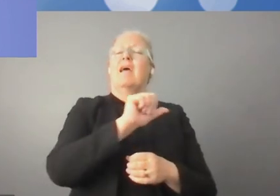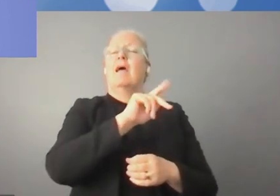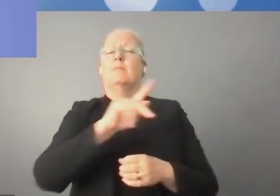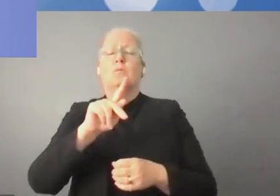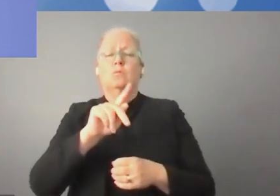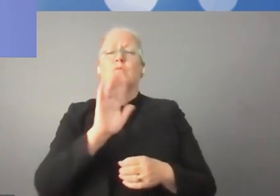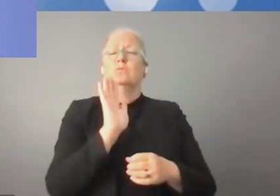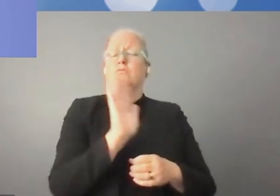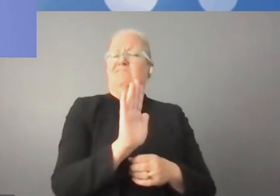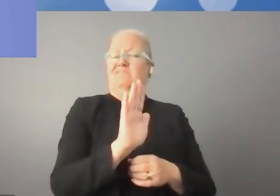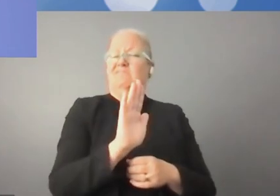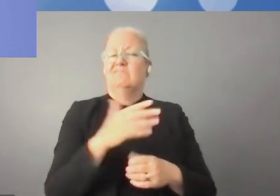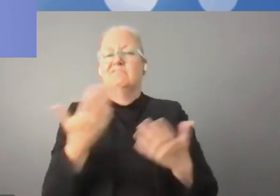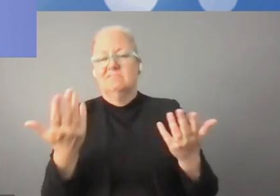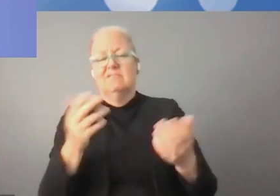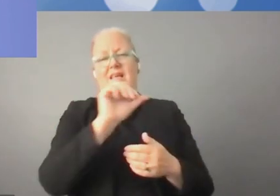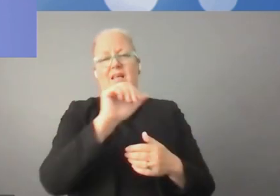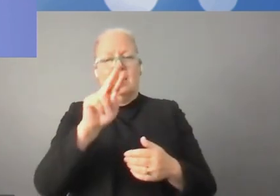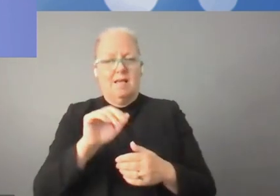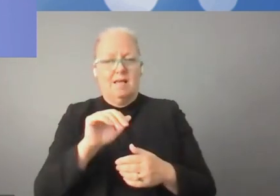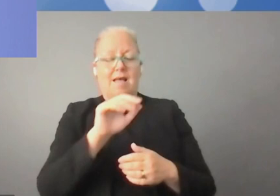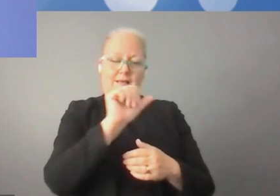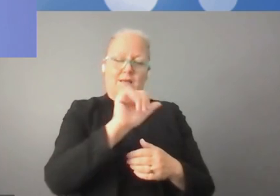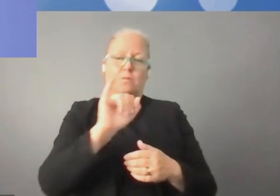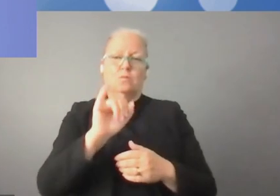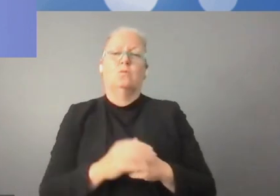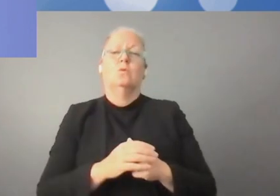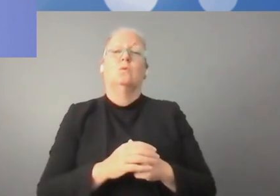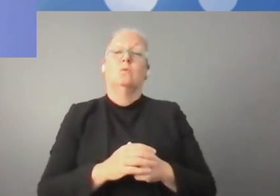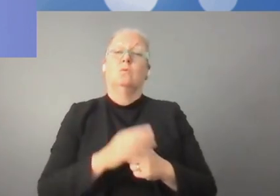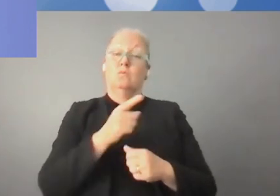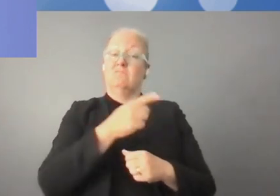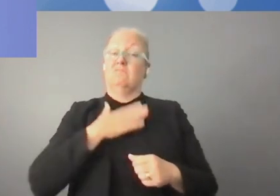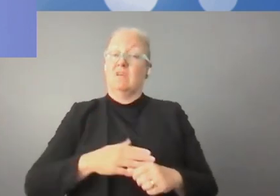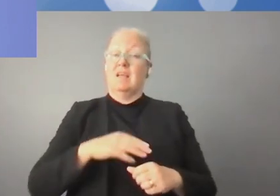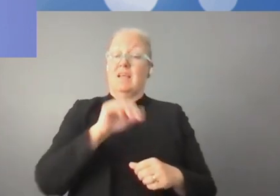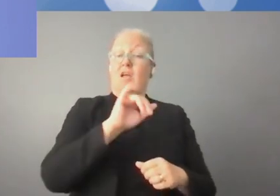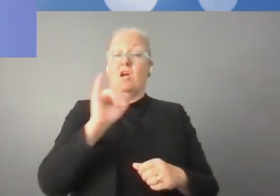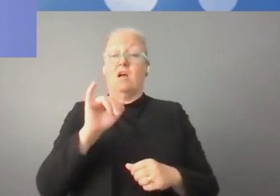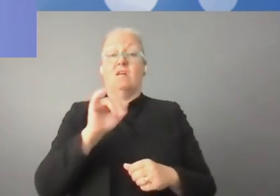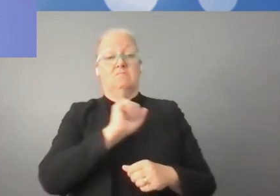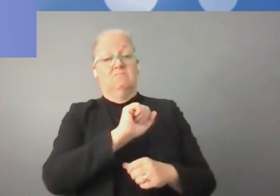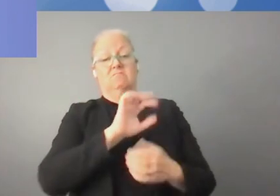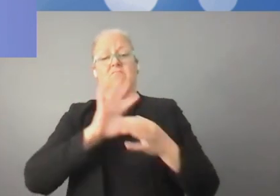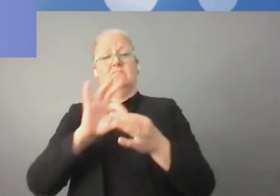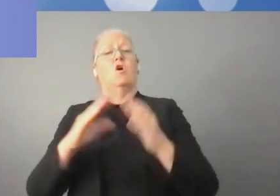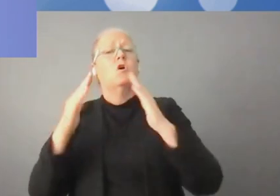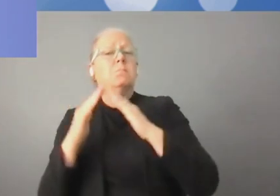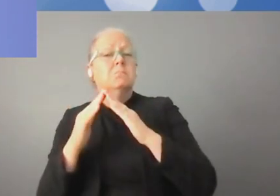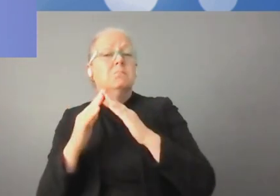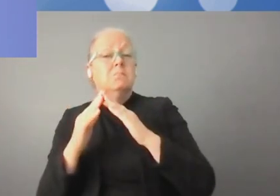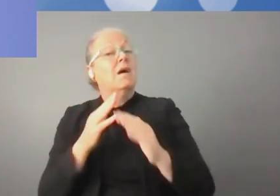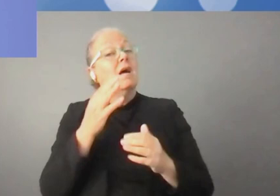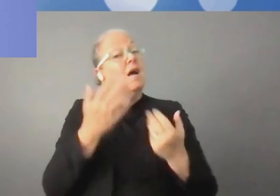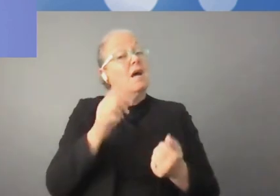par la France à un pays, un rôle leader dans l'Union européenne.